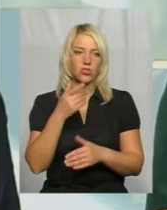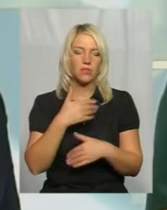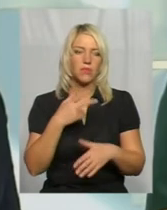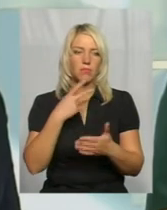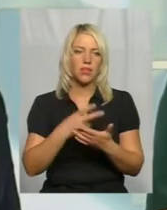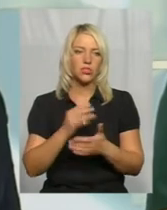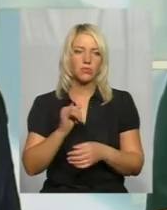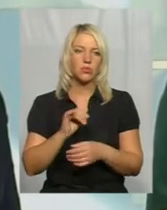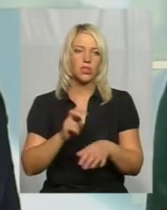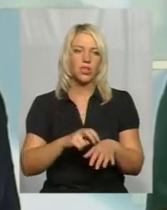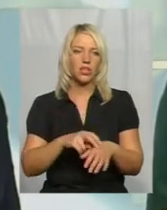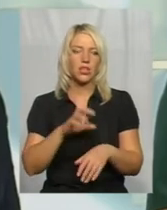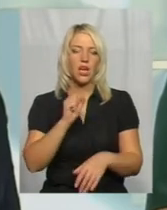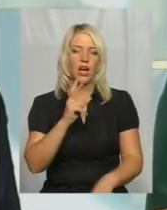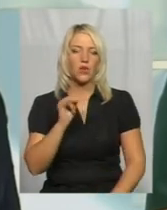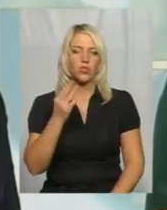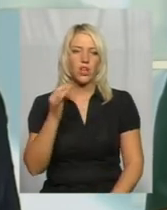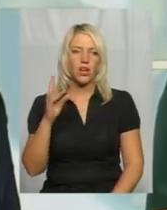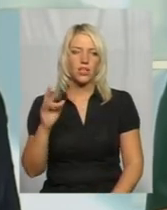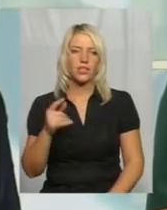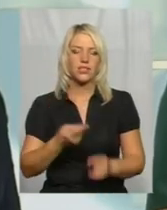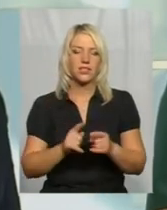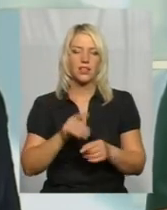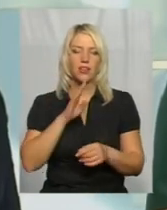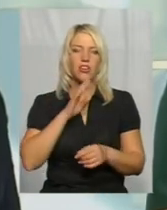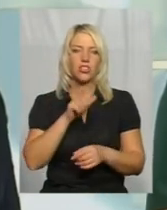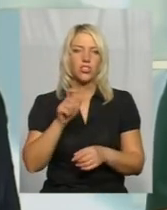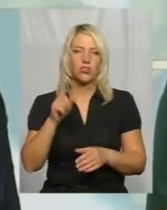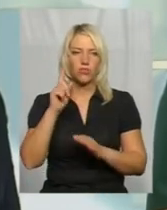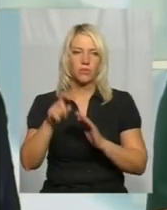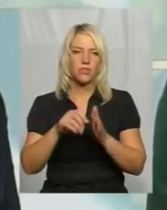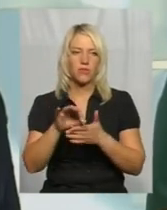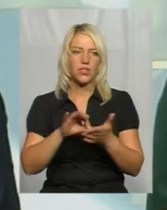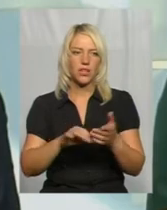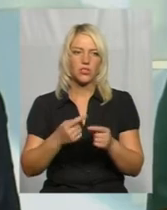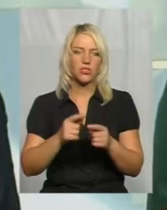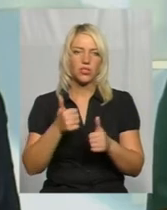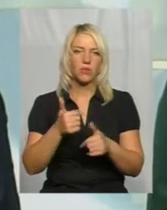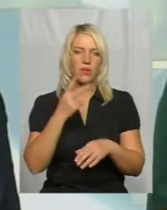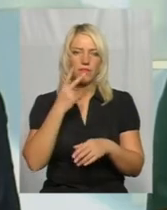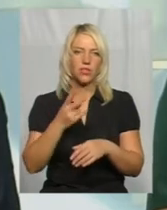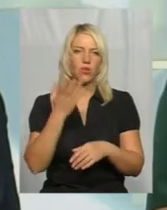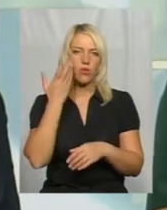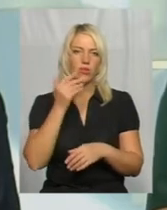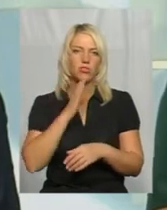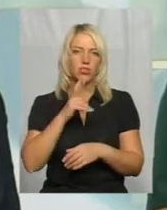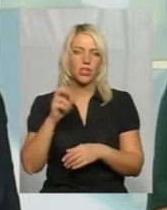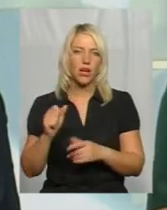бачимо і лікарі, і акушерки цих жінок, пізнаємо відразу, це дуже добре видно, коли жінка